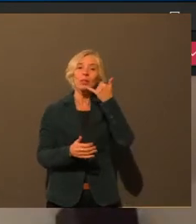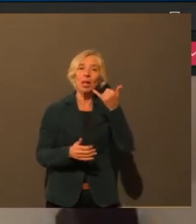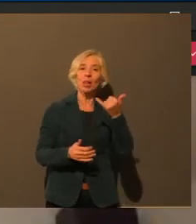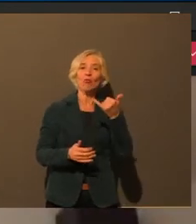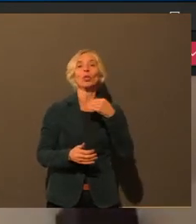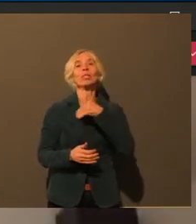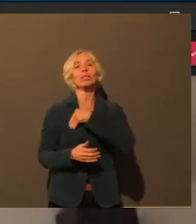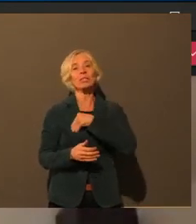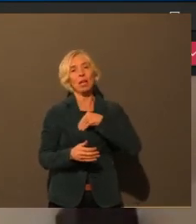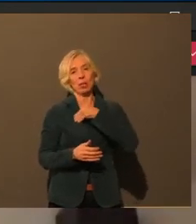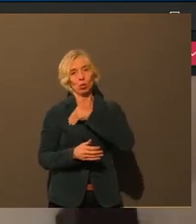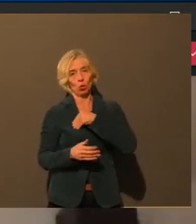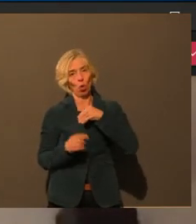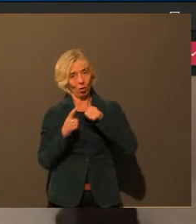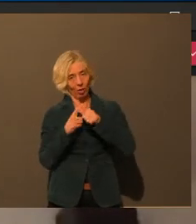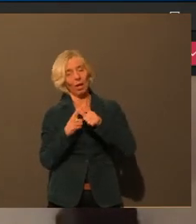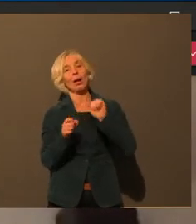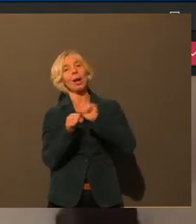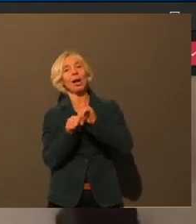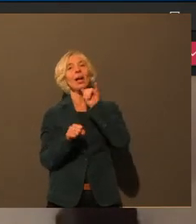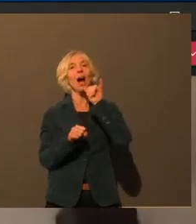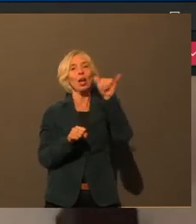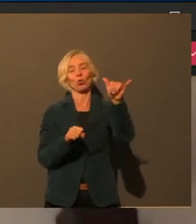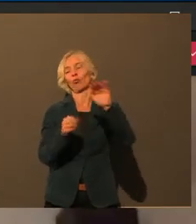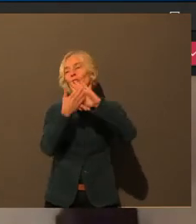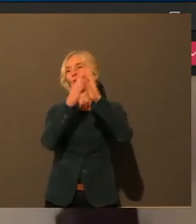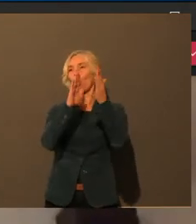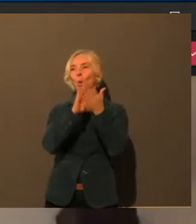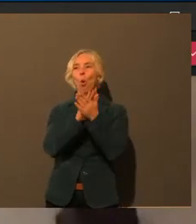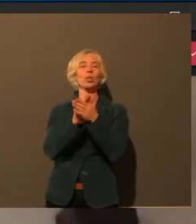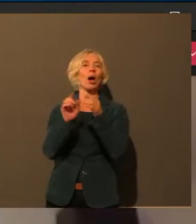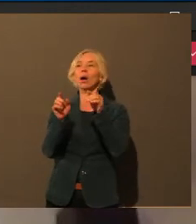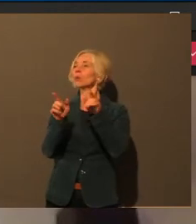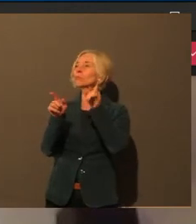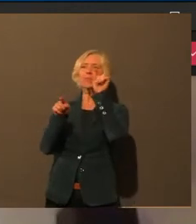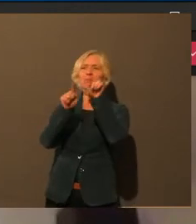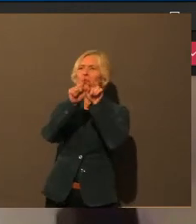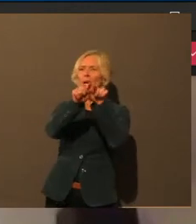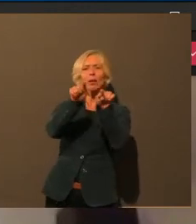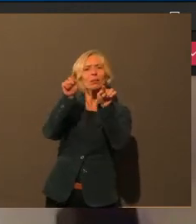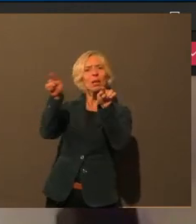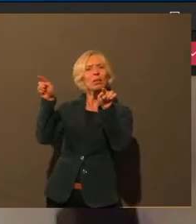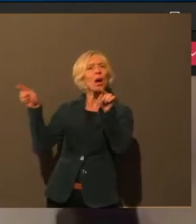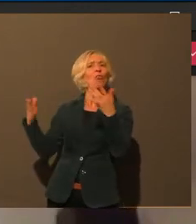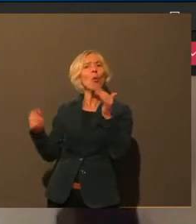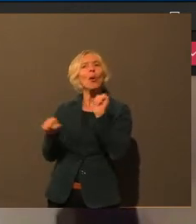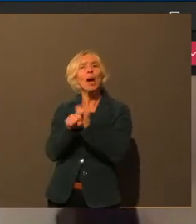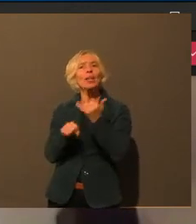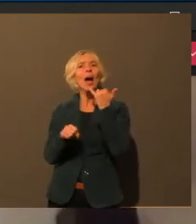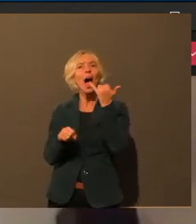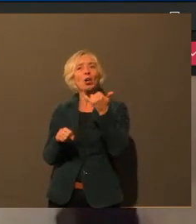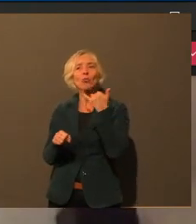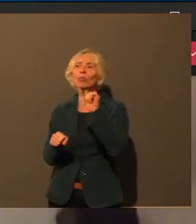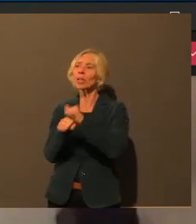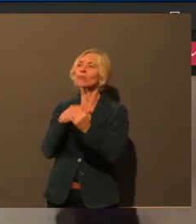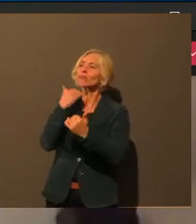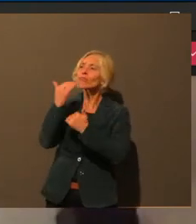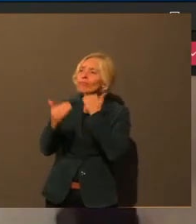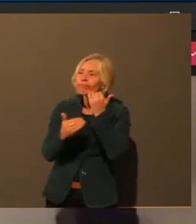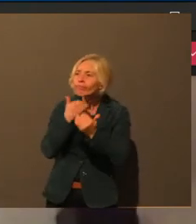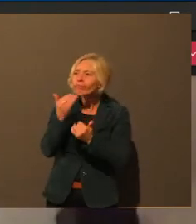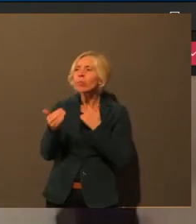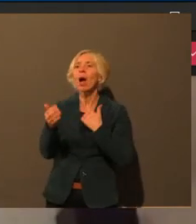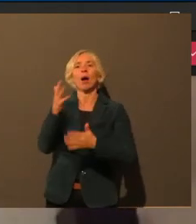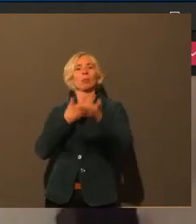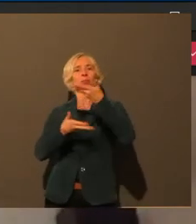telefonisch kontaktiert werden können, um irgendwelche Rathinweise